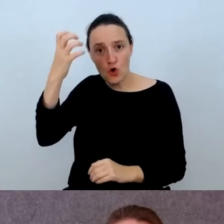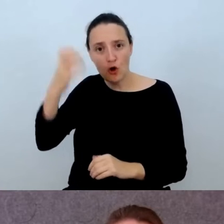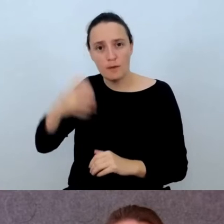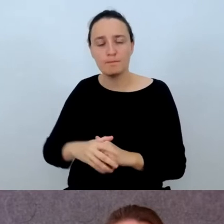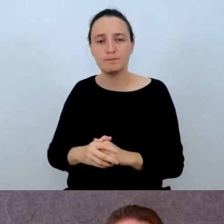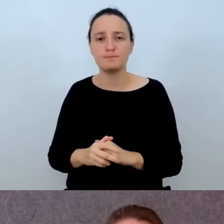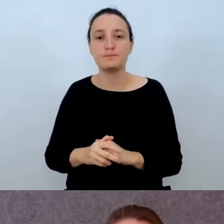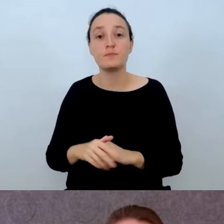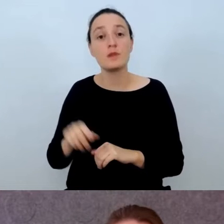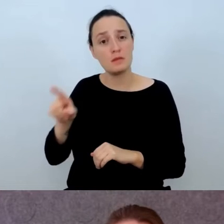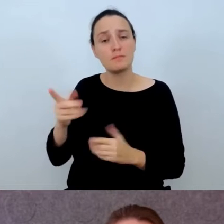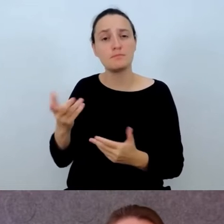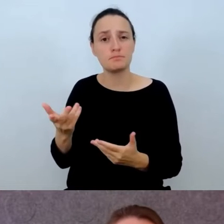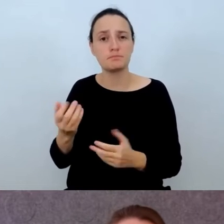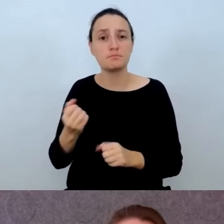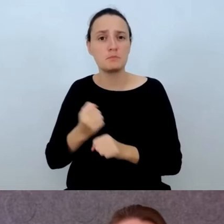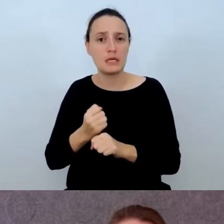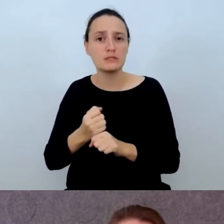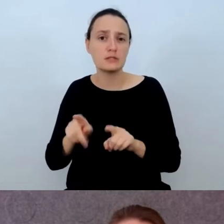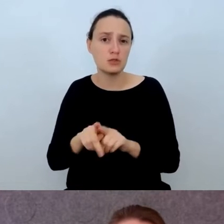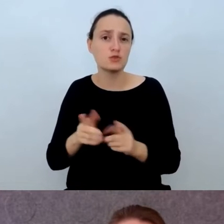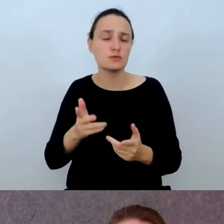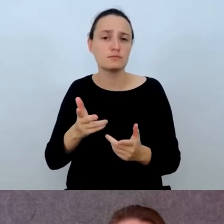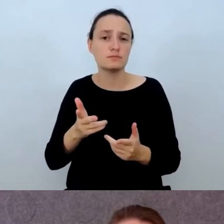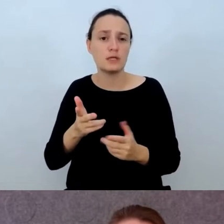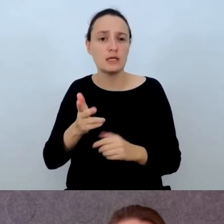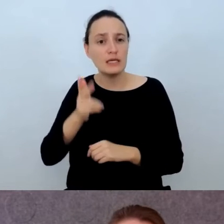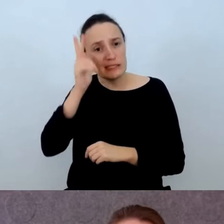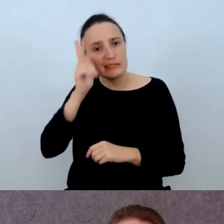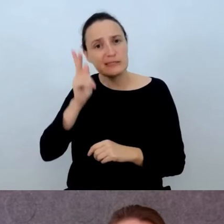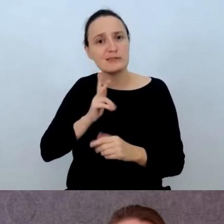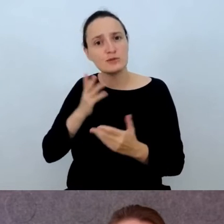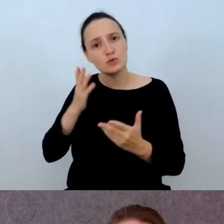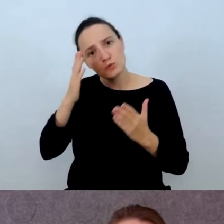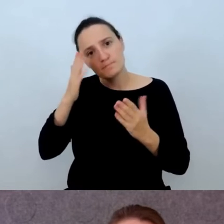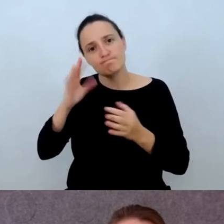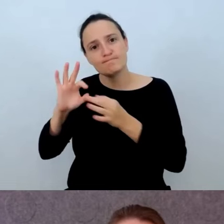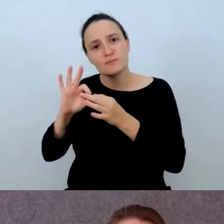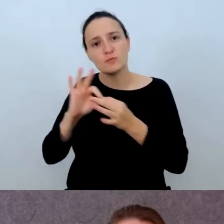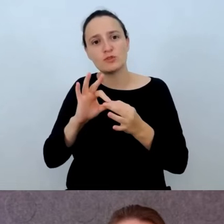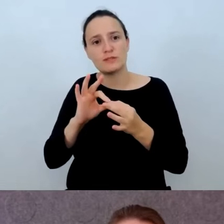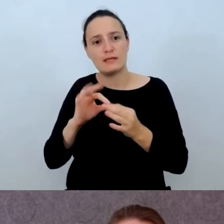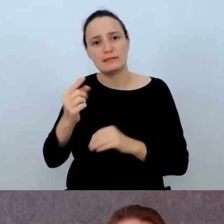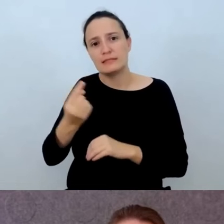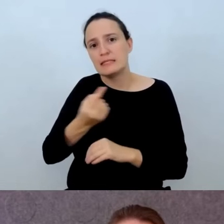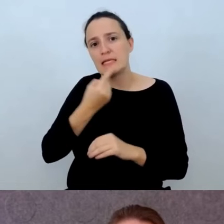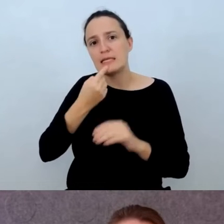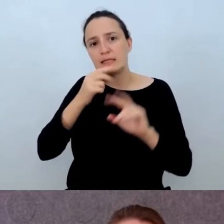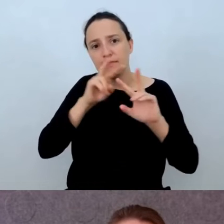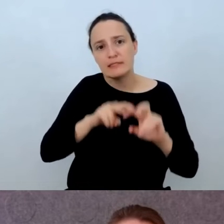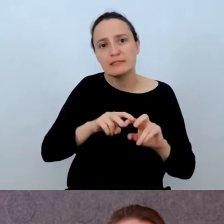Pracuje również na instytucie związanym z lingwistyką i przekładem.